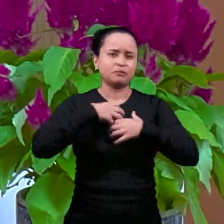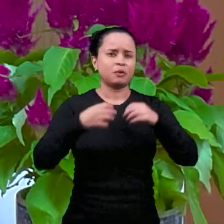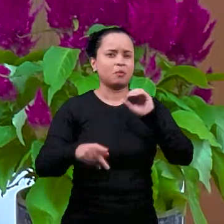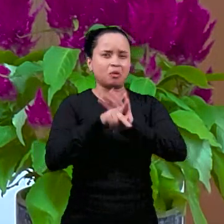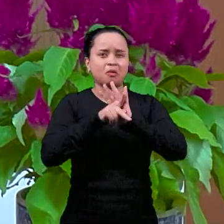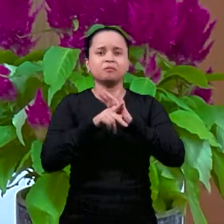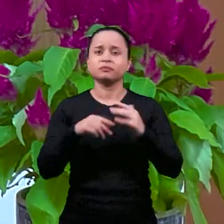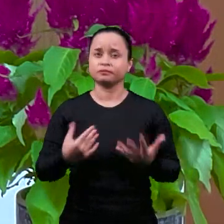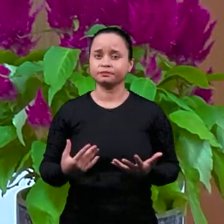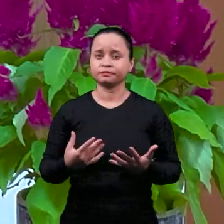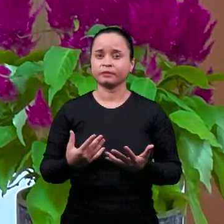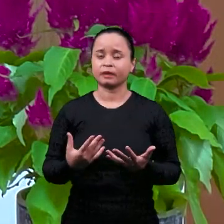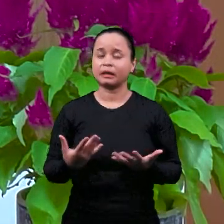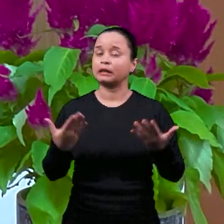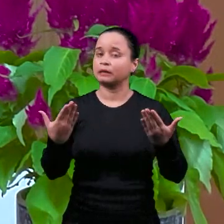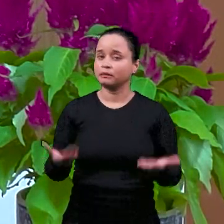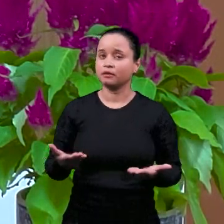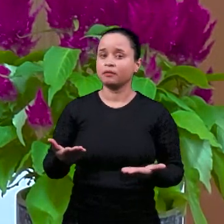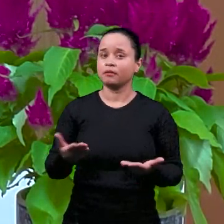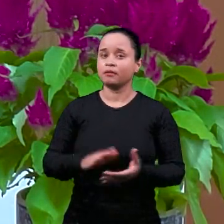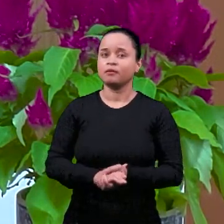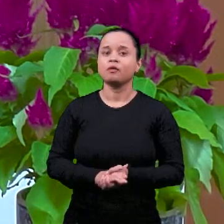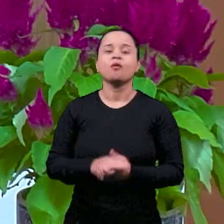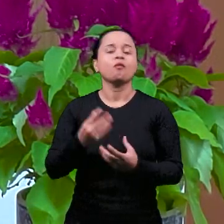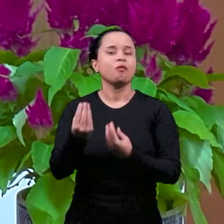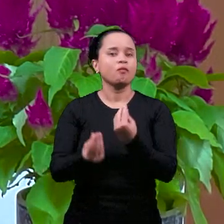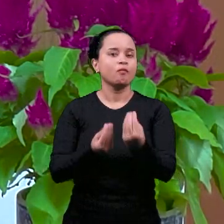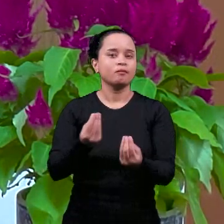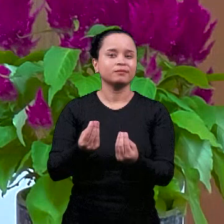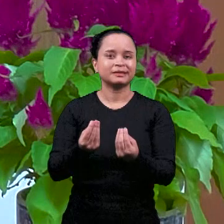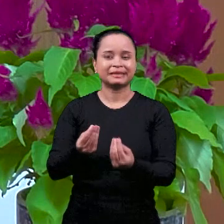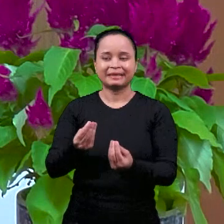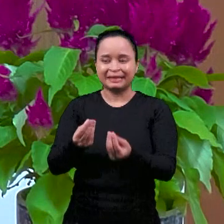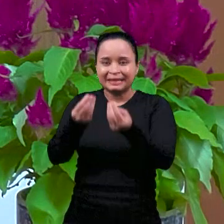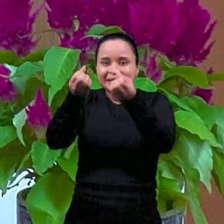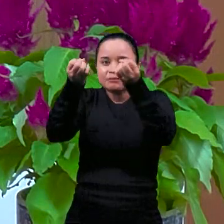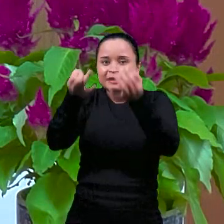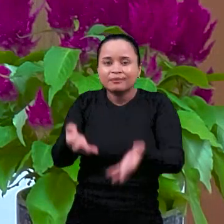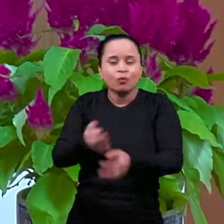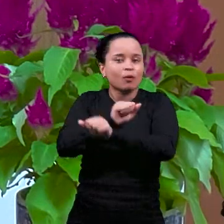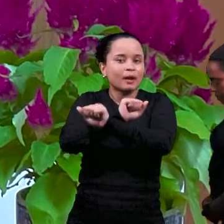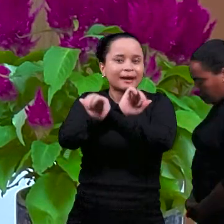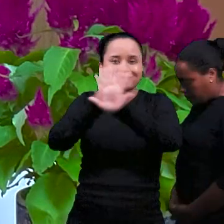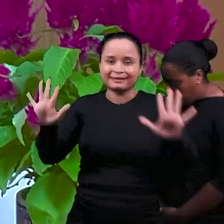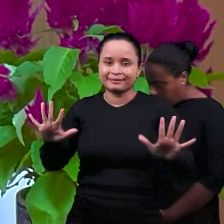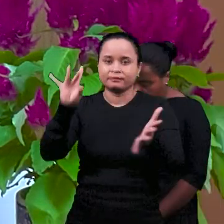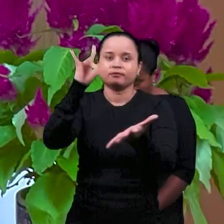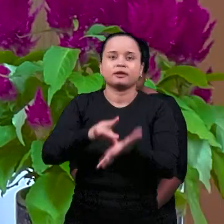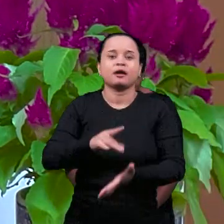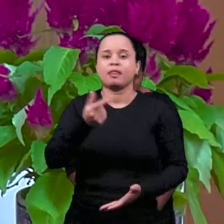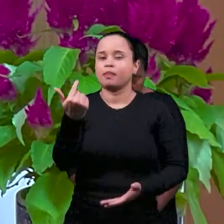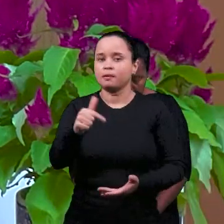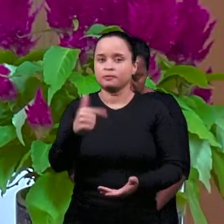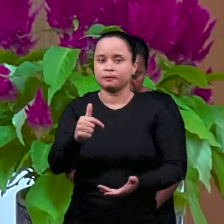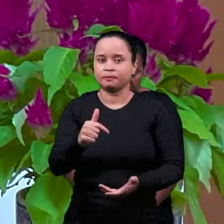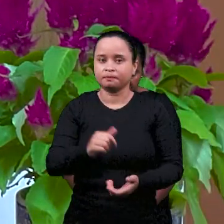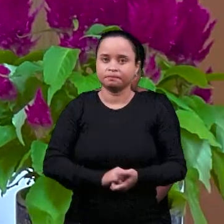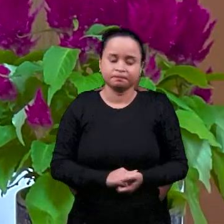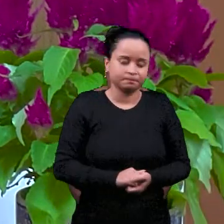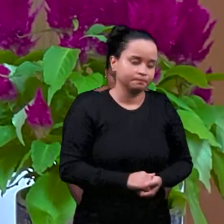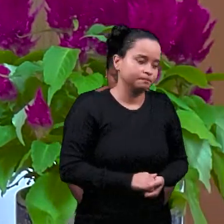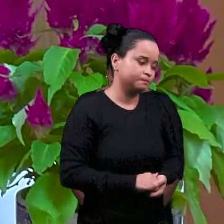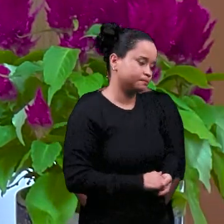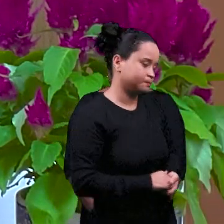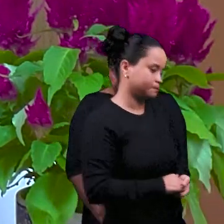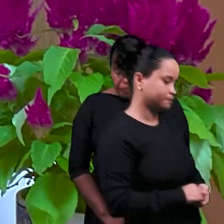его чувства. Поэтому не было такого определения в отношении истины. И